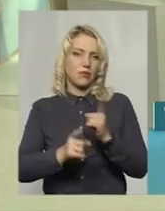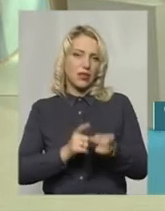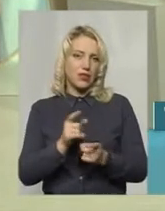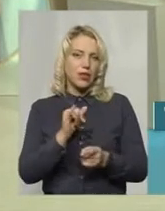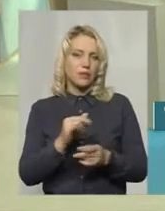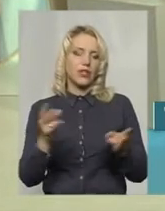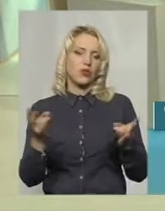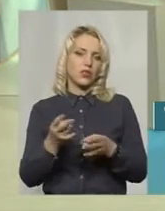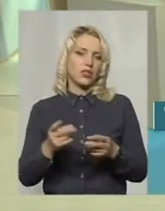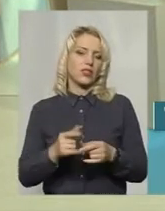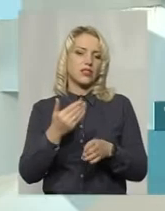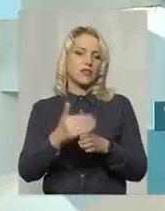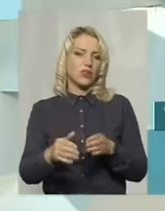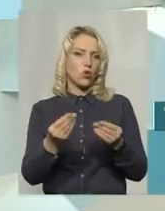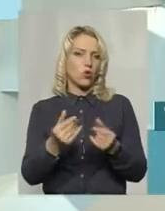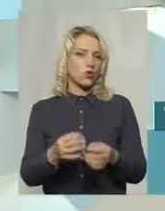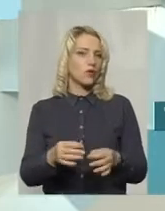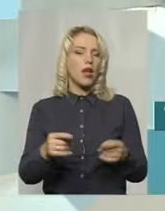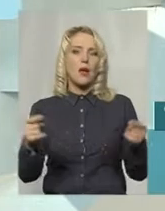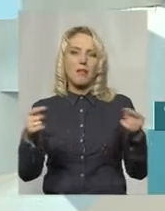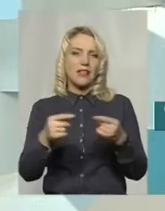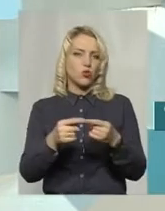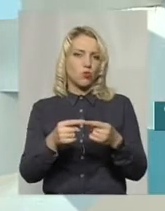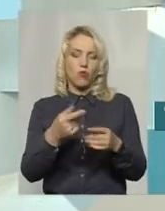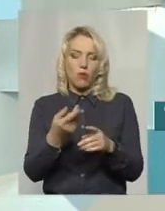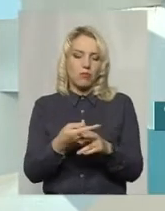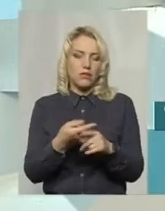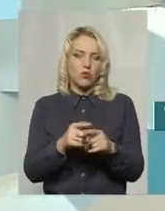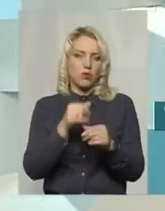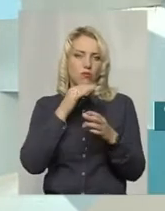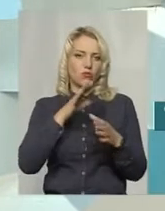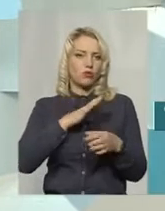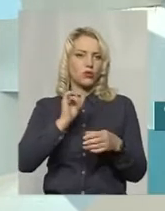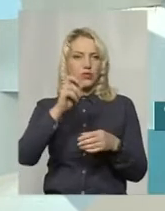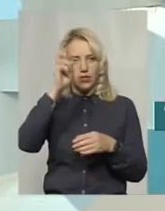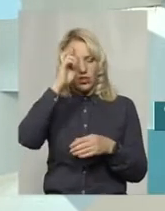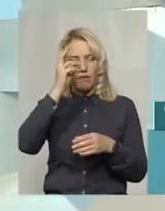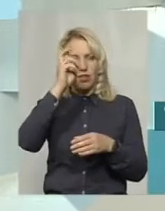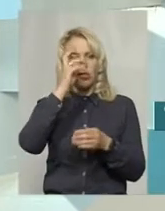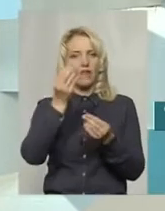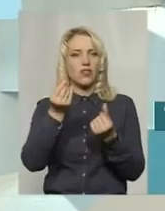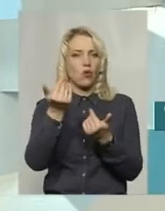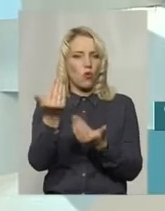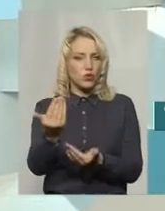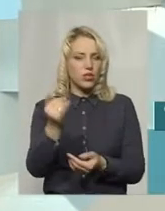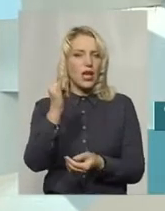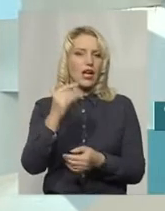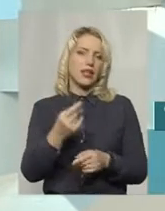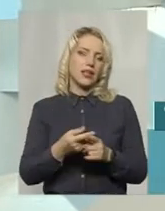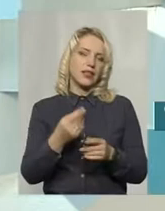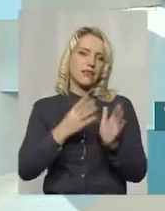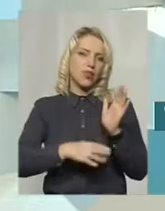виділення коштів безумовно. Тобто, без цього не може бути, це держава і це державні кошти, але 90